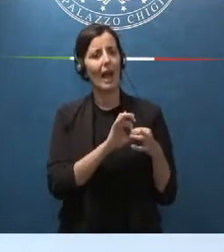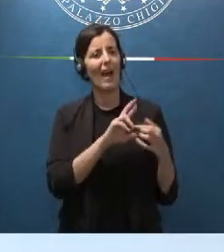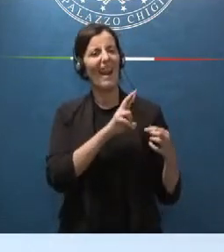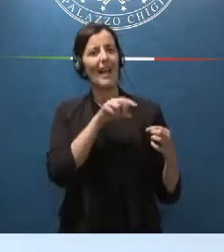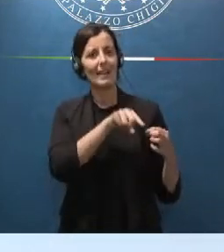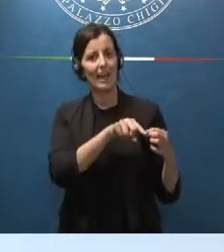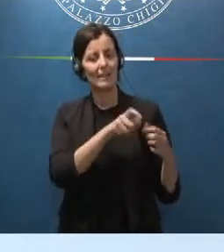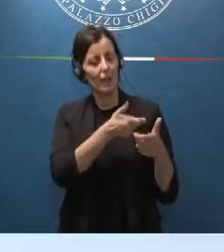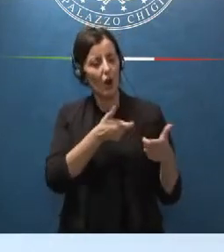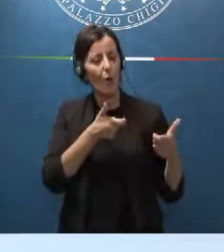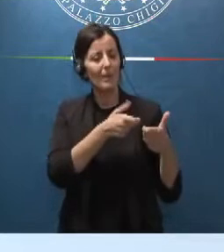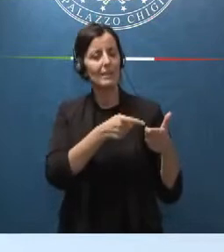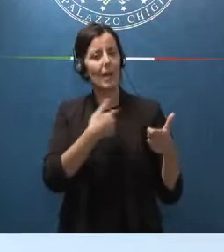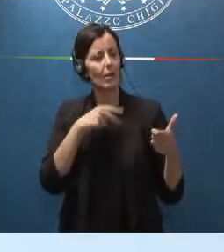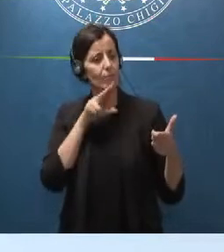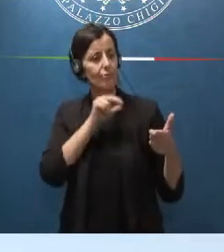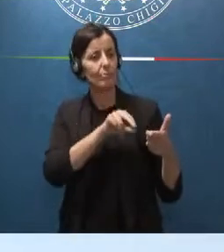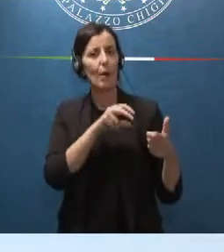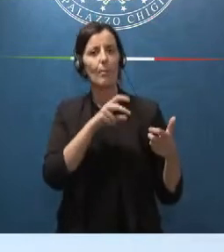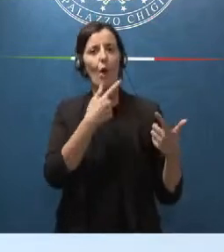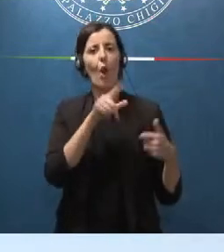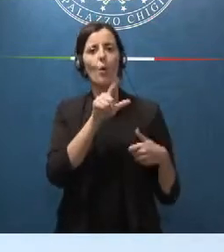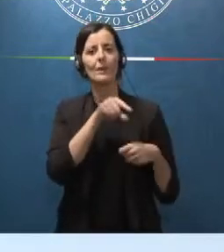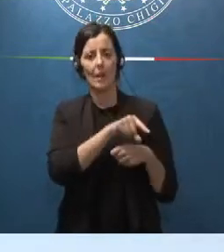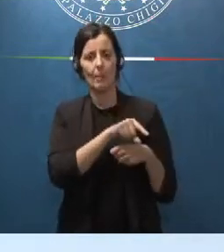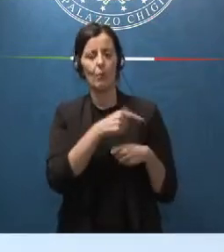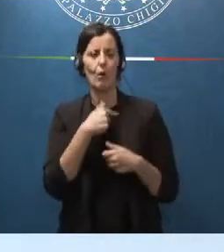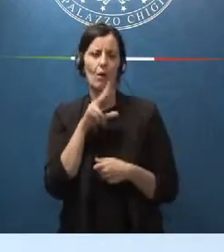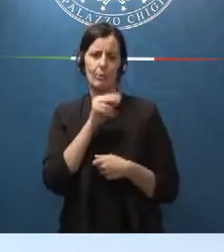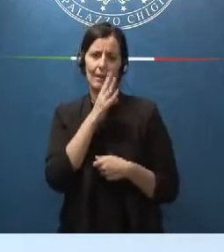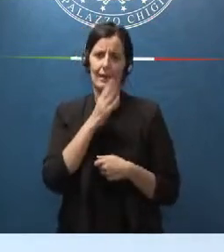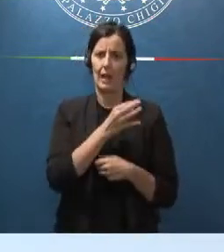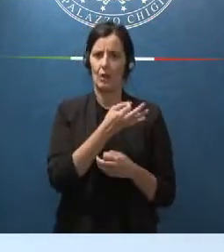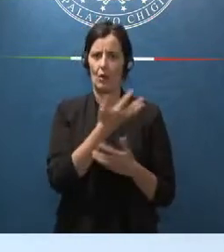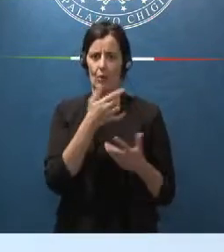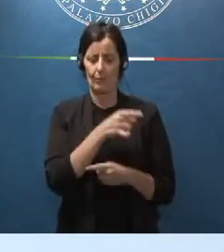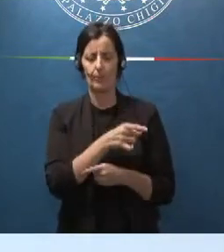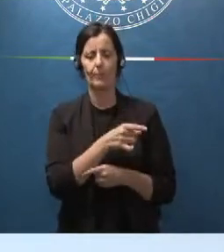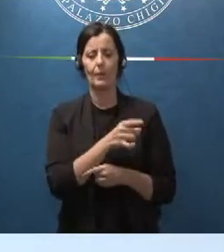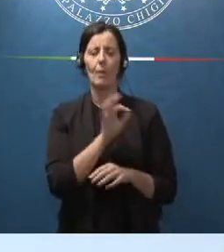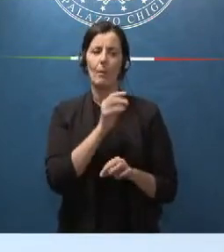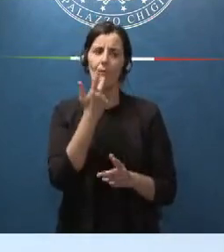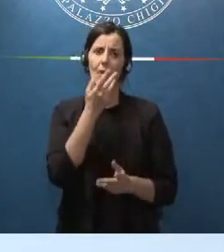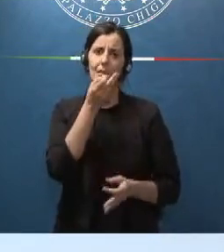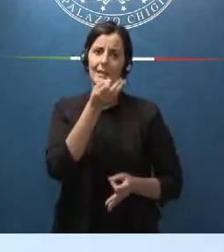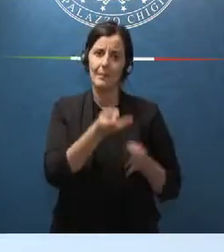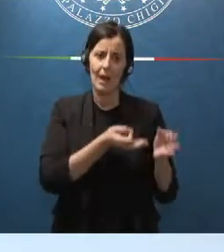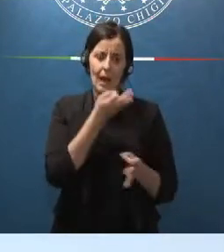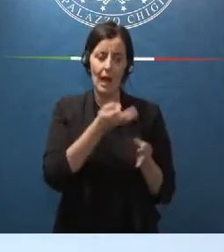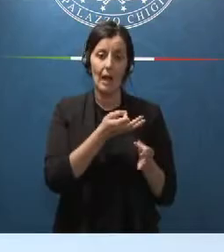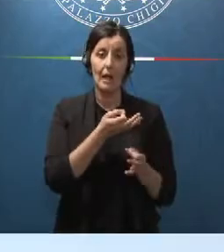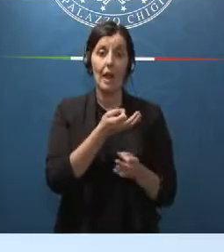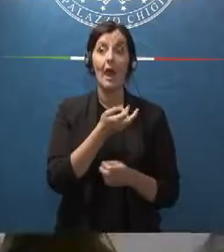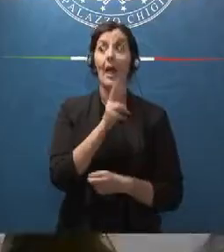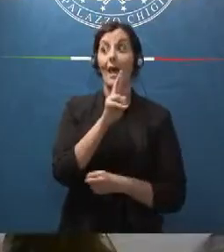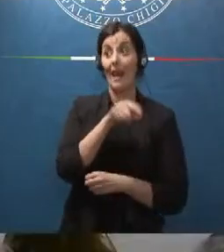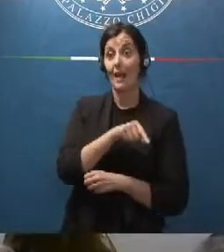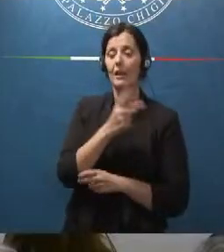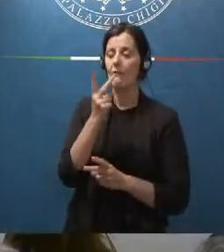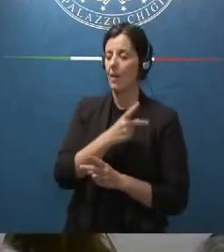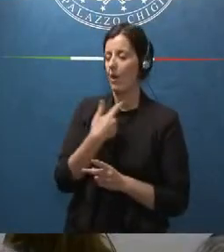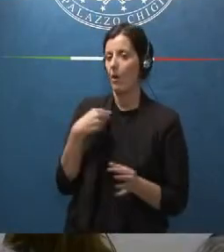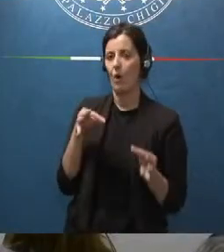commissario a Lussemburgo, proprio per spiegare, e lui con questo ha concordato